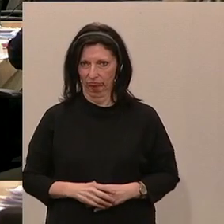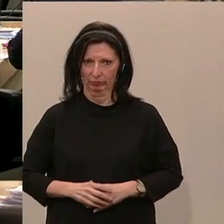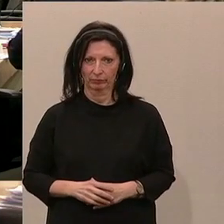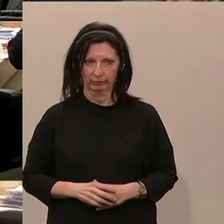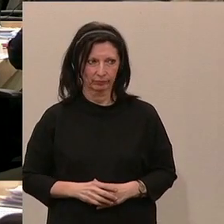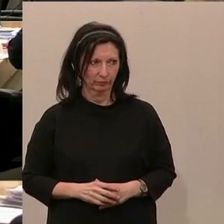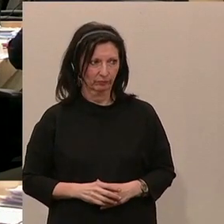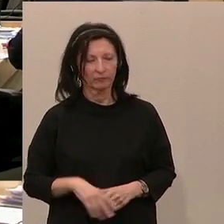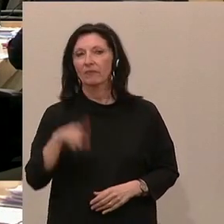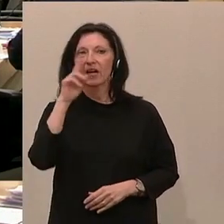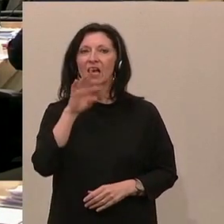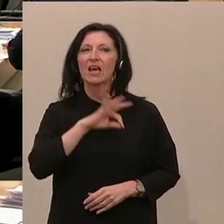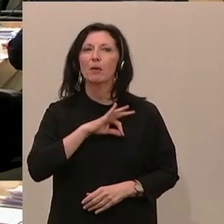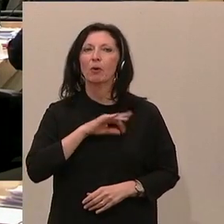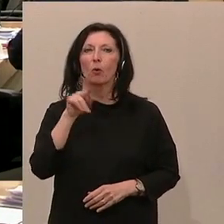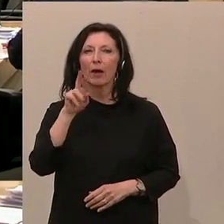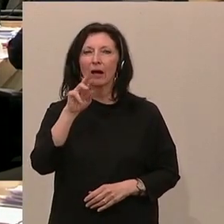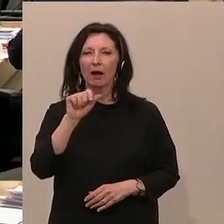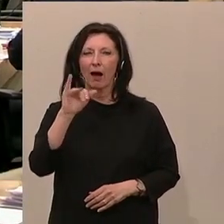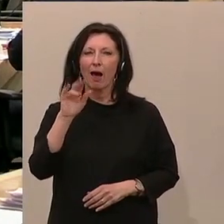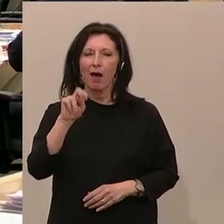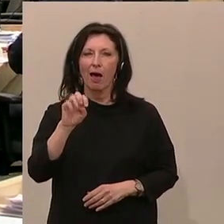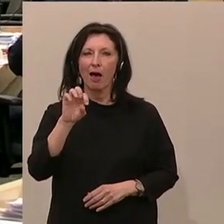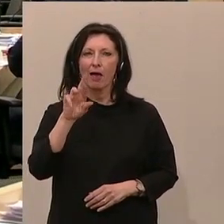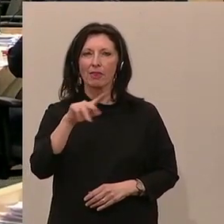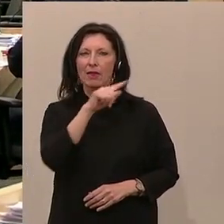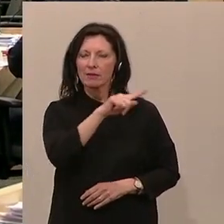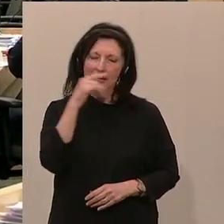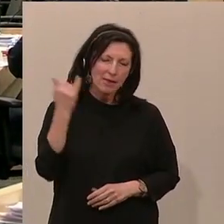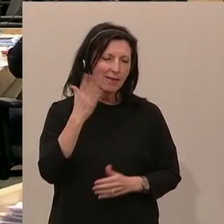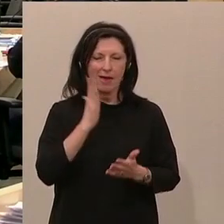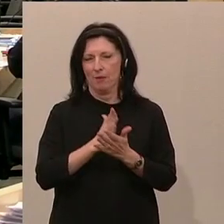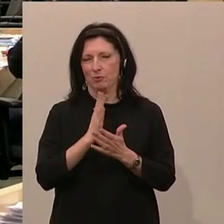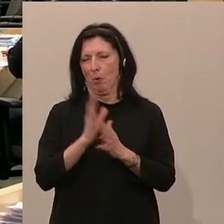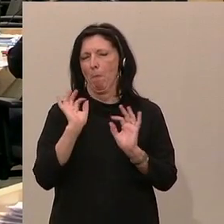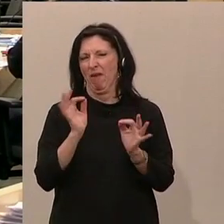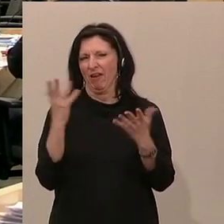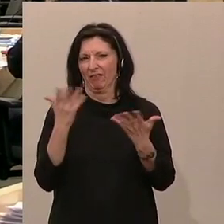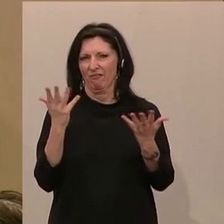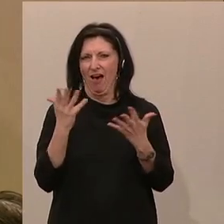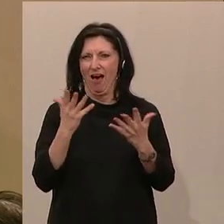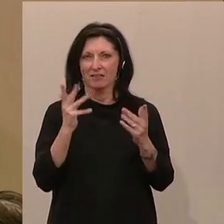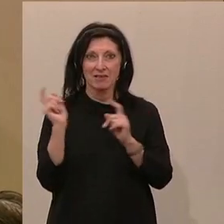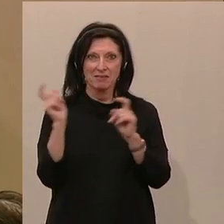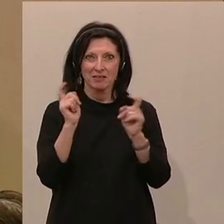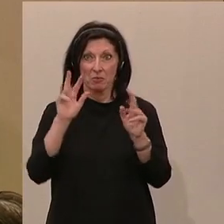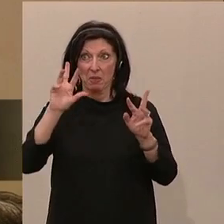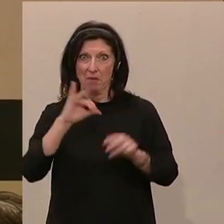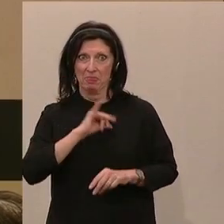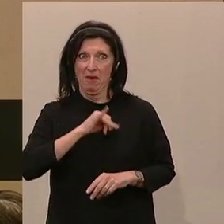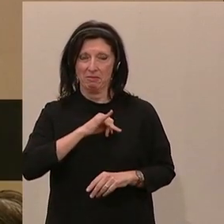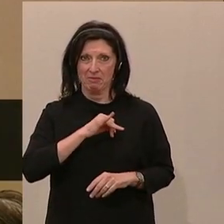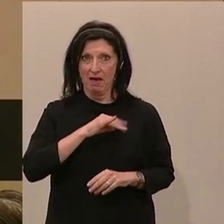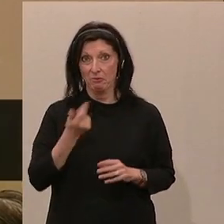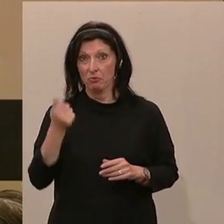Das haben Sie, lieber Kollege Greiner, immer schon gut beherrscht, nämlich Neiddebatte über die Umverteilung zu führen und das dann auch noch dazu belegen mit